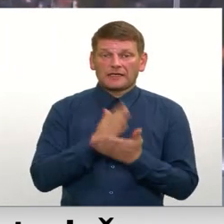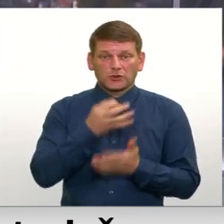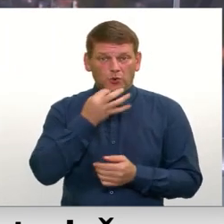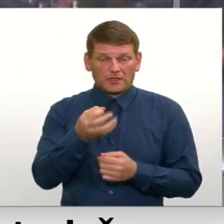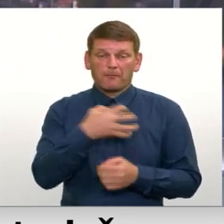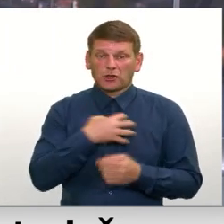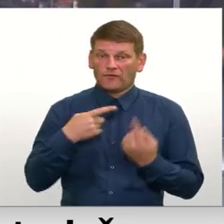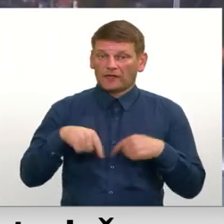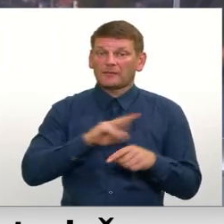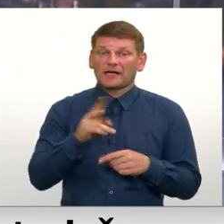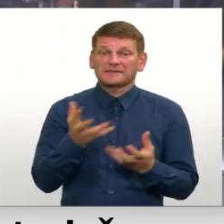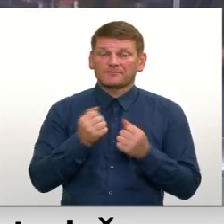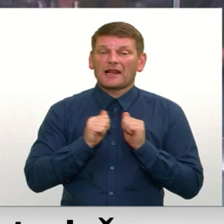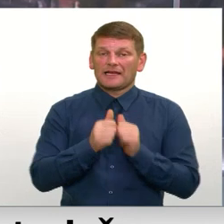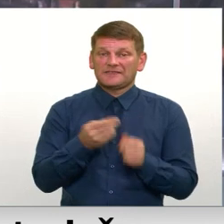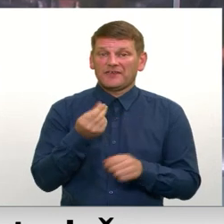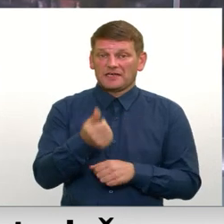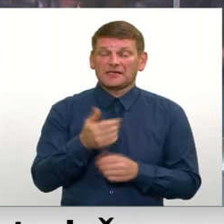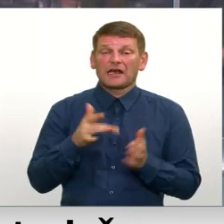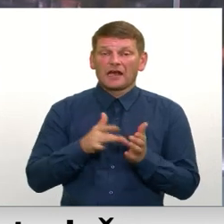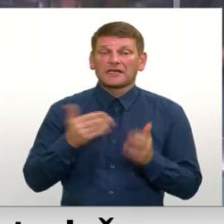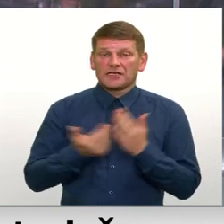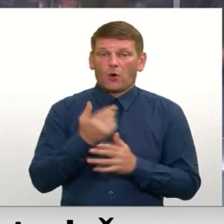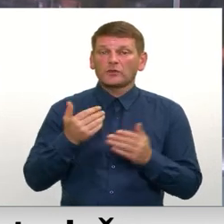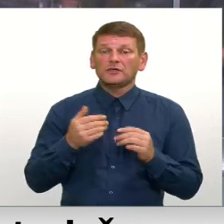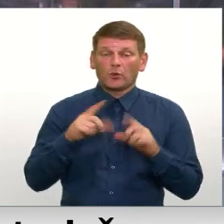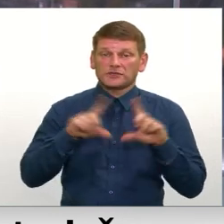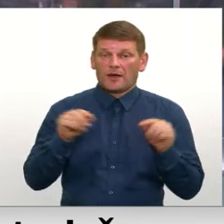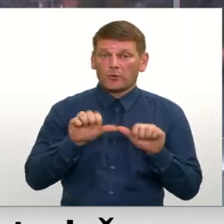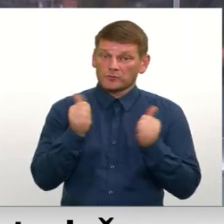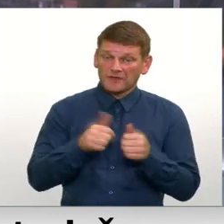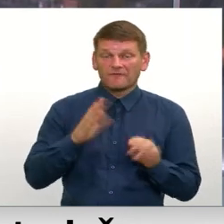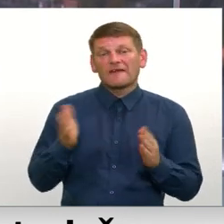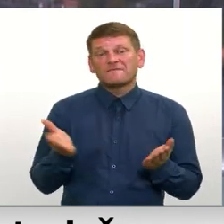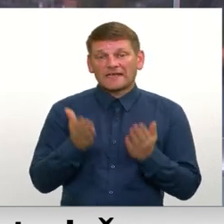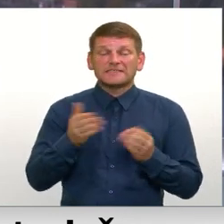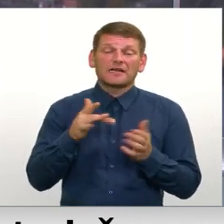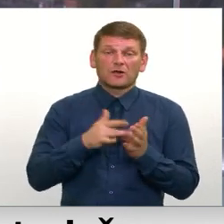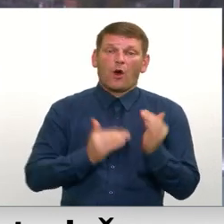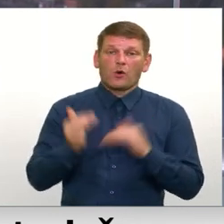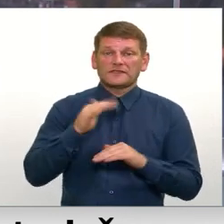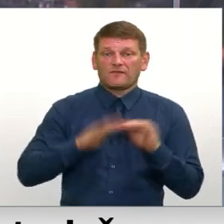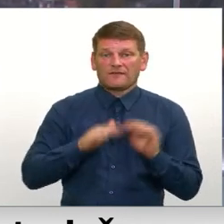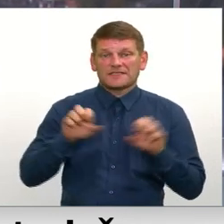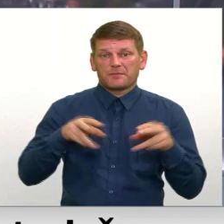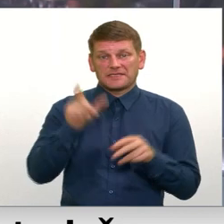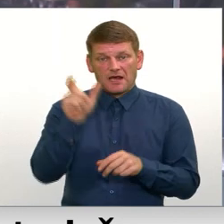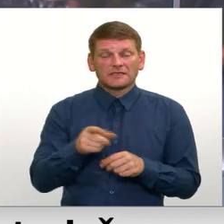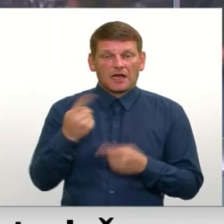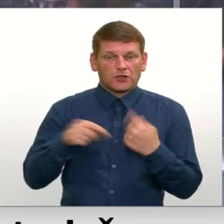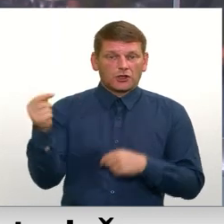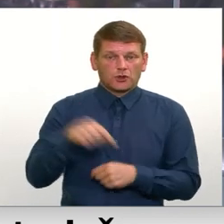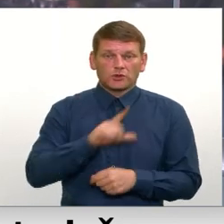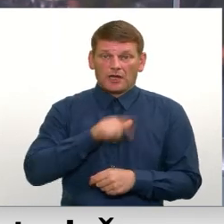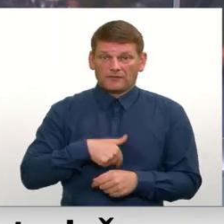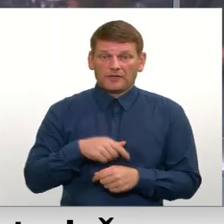pašvaldība, kur saņemas līdzfinansējumu kādu jaunu uzņēmumu izveidēju, vai arī veicinās kādu augsti kvalificētu speciālistu atgriešanos Latvijā.